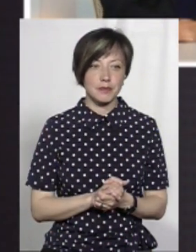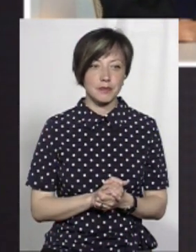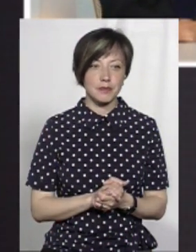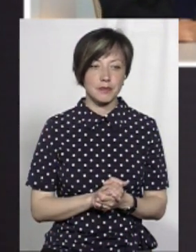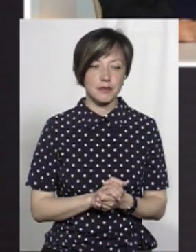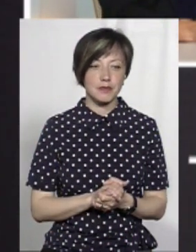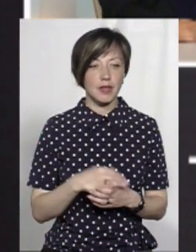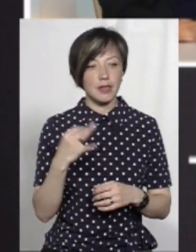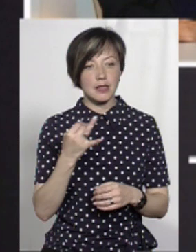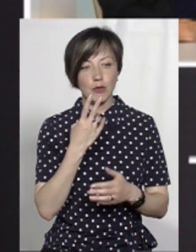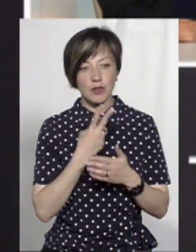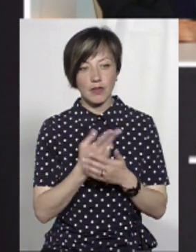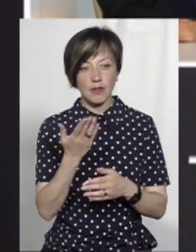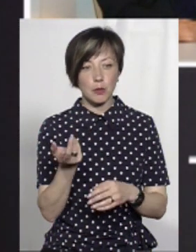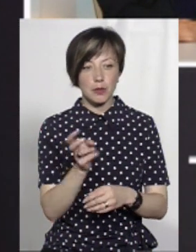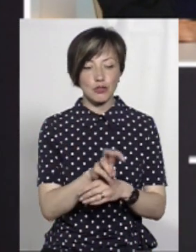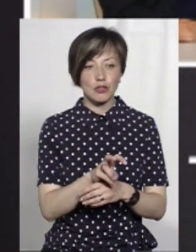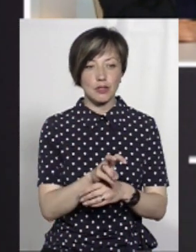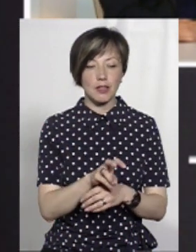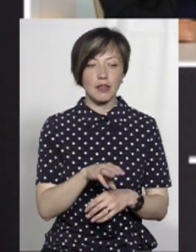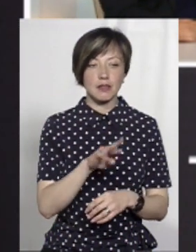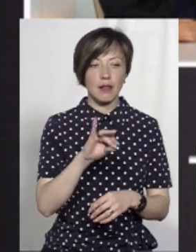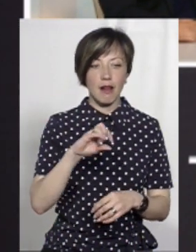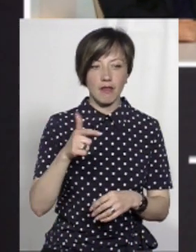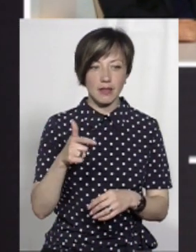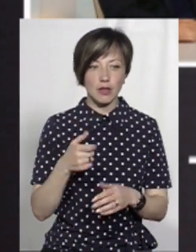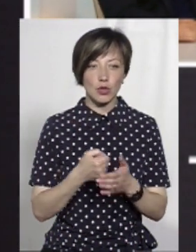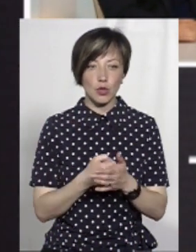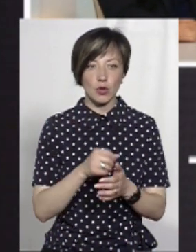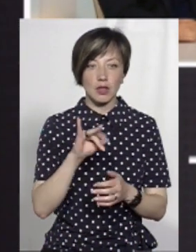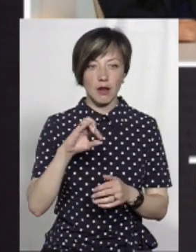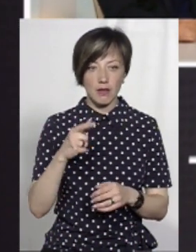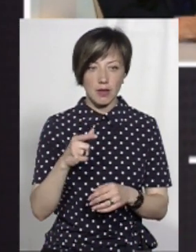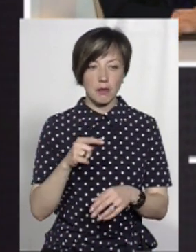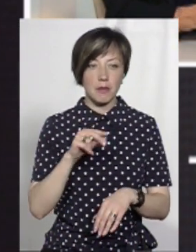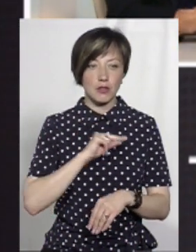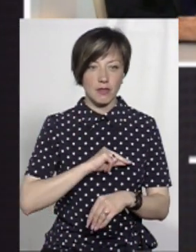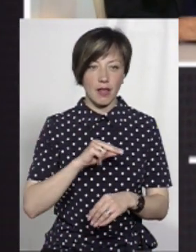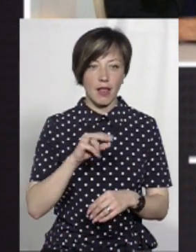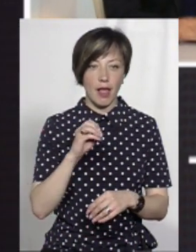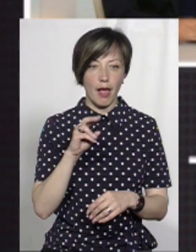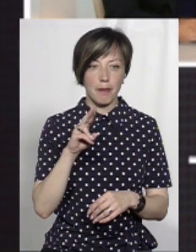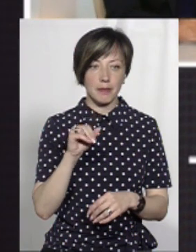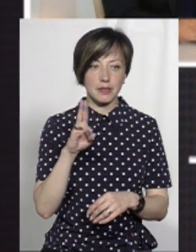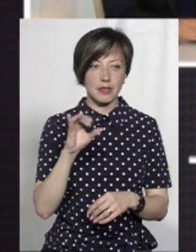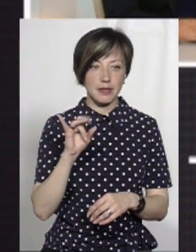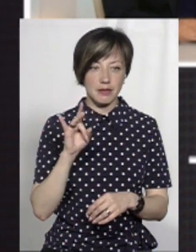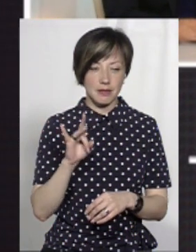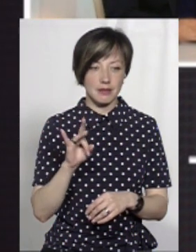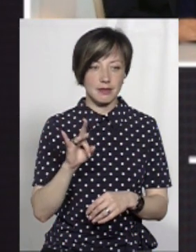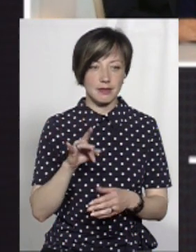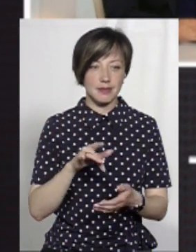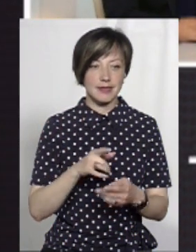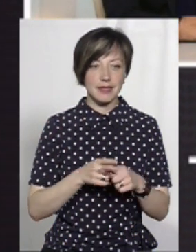Цікаво, що якщо подивиться, ви прийшли в травні, і до травня ви, так розумію, працювали в епіцентрі. Ну, умовно кажучи, одна із робіт.